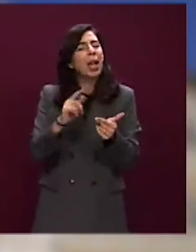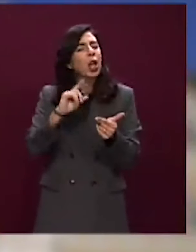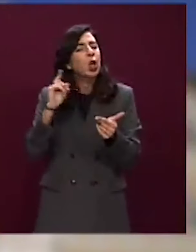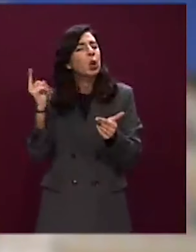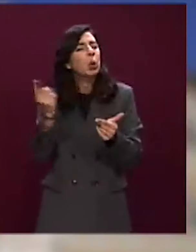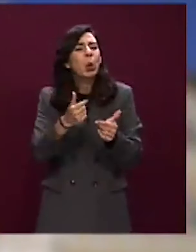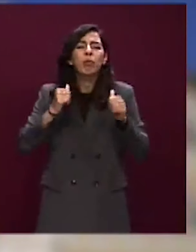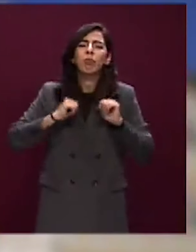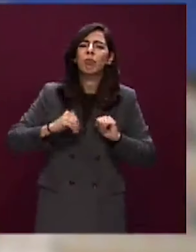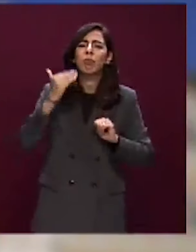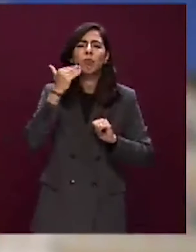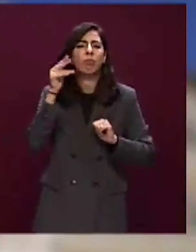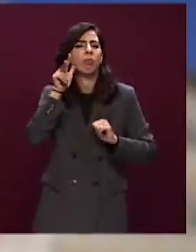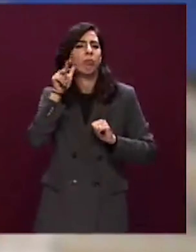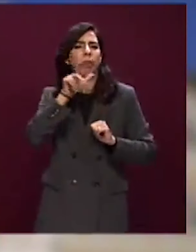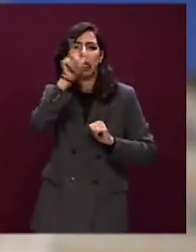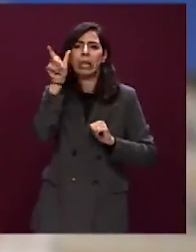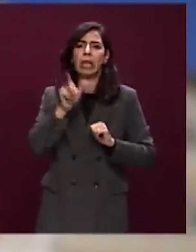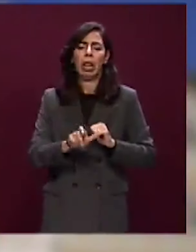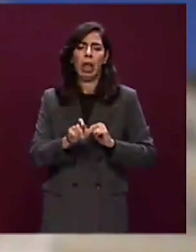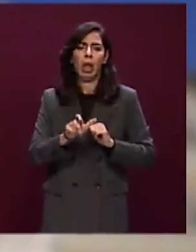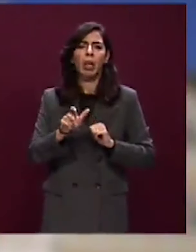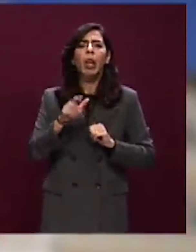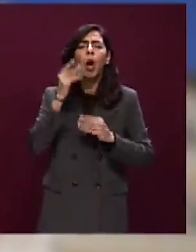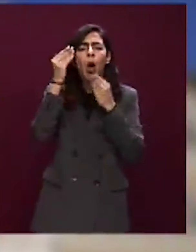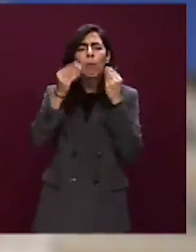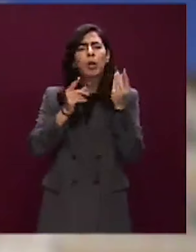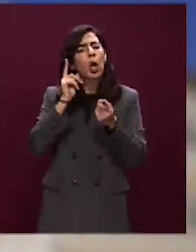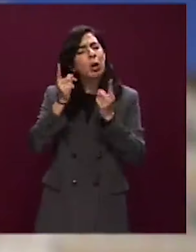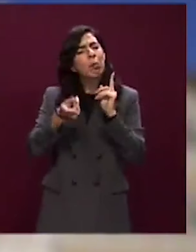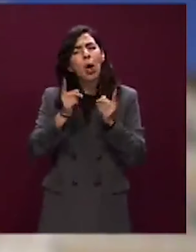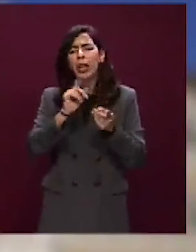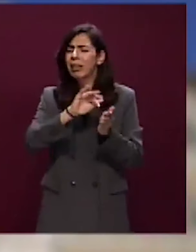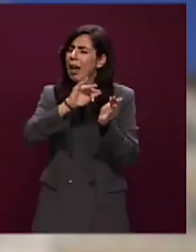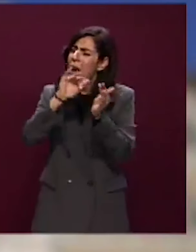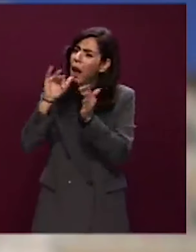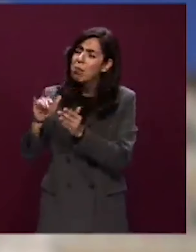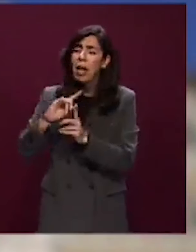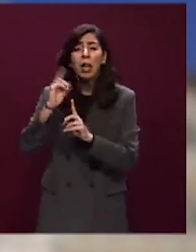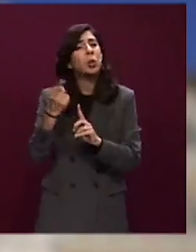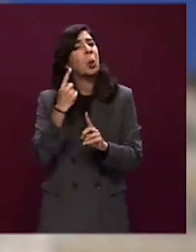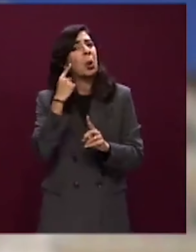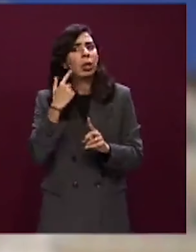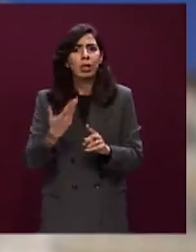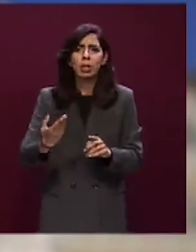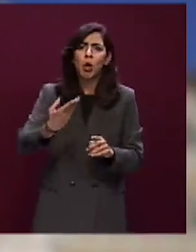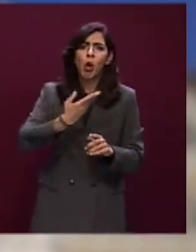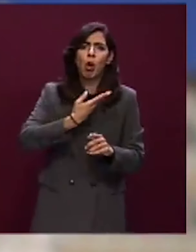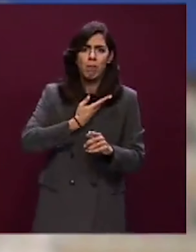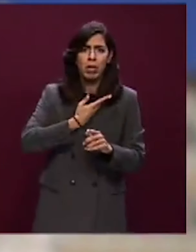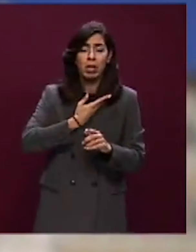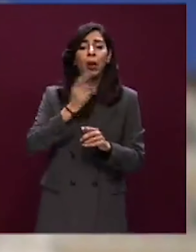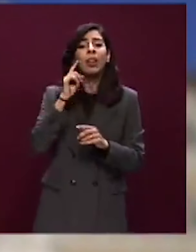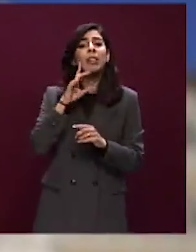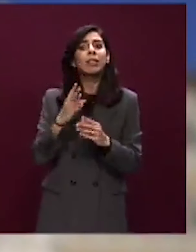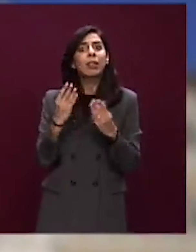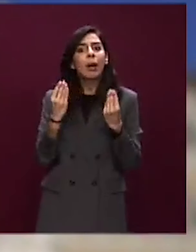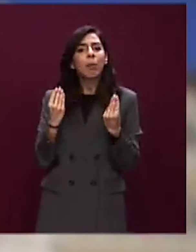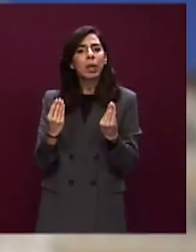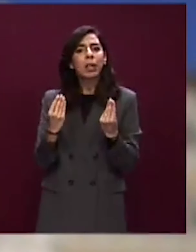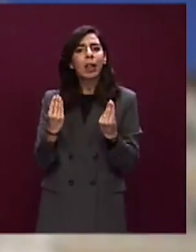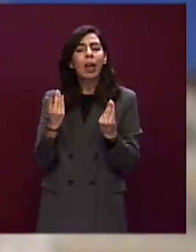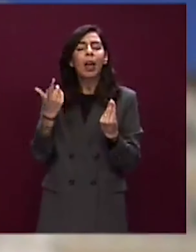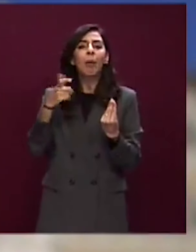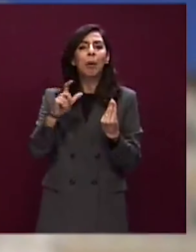prescindere dalle loro opinioni politiche. E sapete perché? Perché i fatti non si sono svolti come